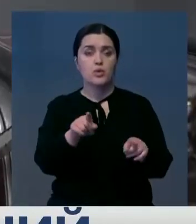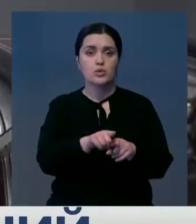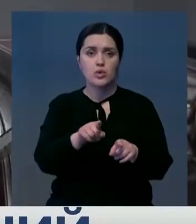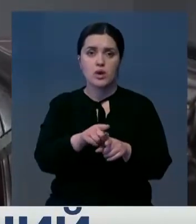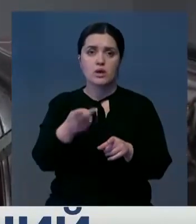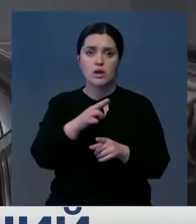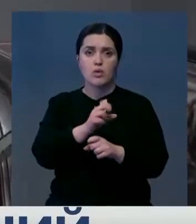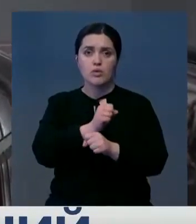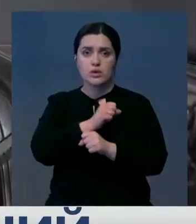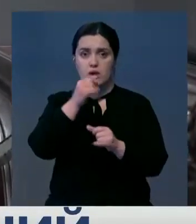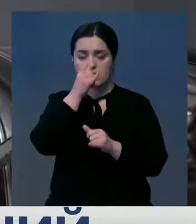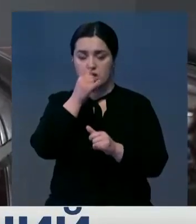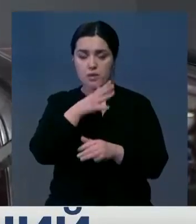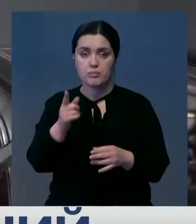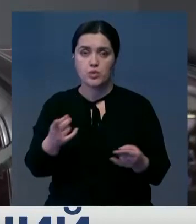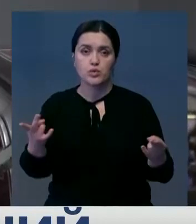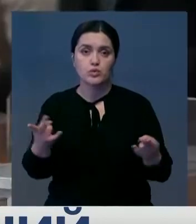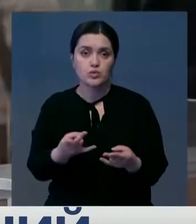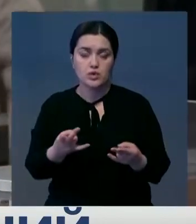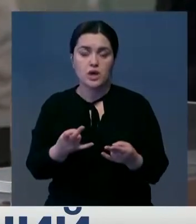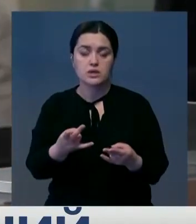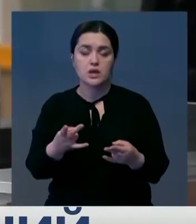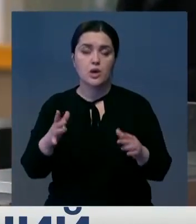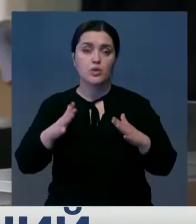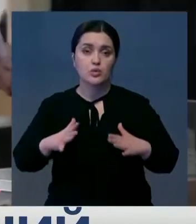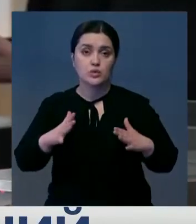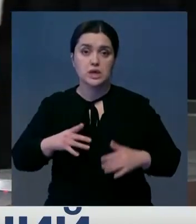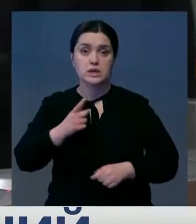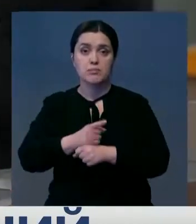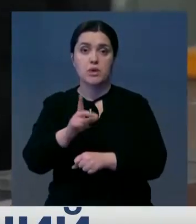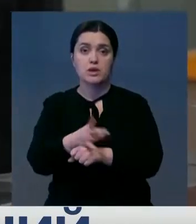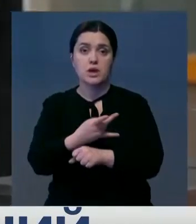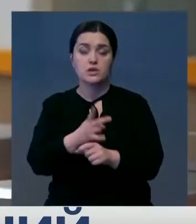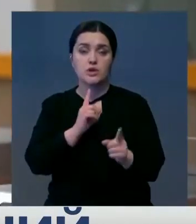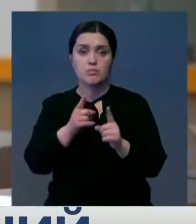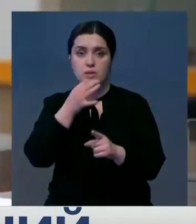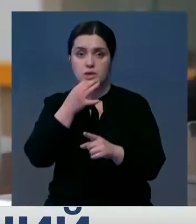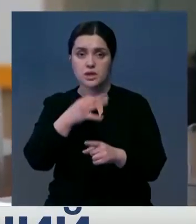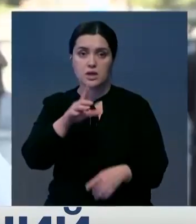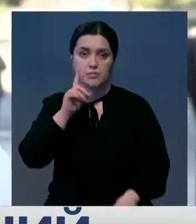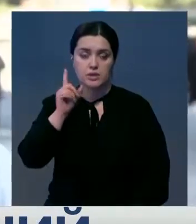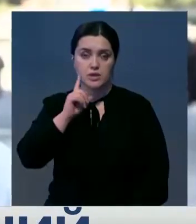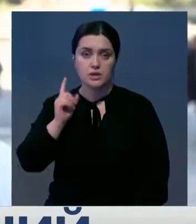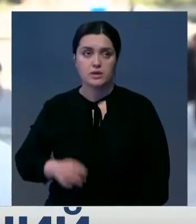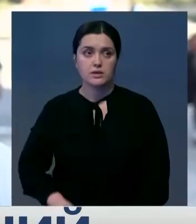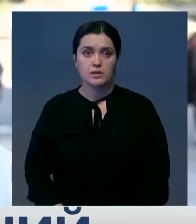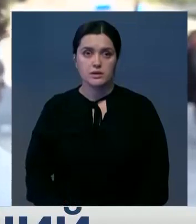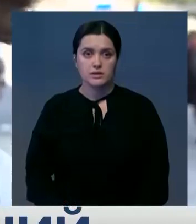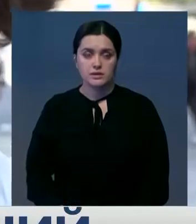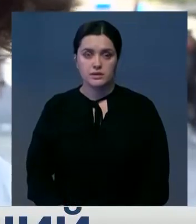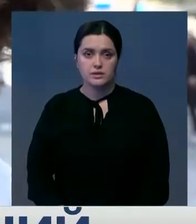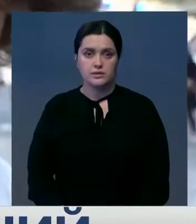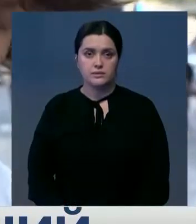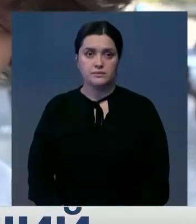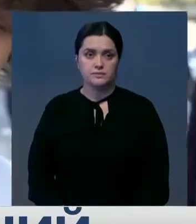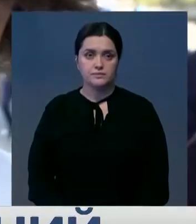для отдыха гостей, в которых так нуждается Грузия. Особенно запрет на ночные передвижения не нравятся молодежи. Так, я думаю, сначала надо